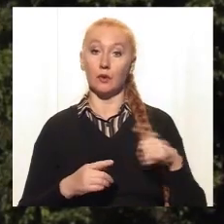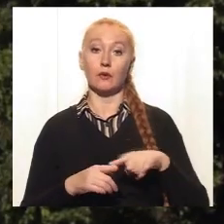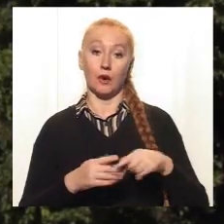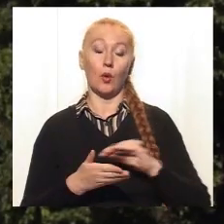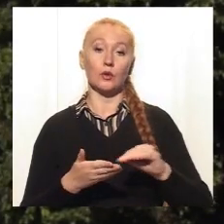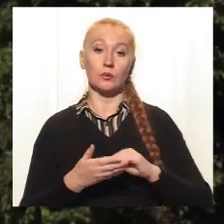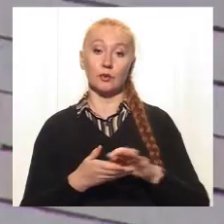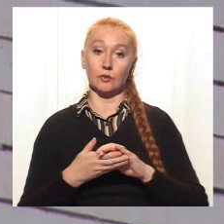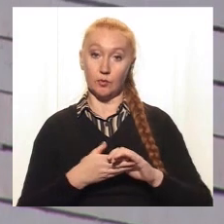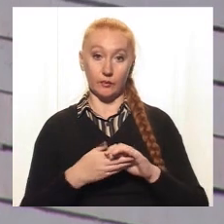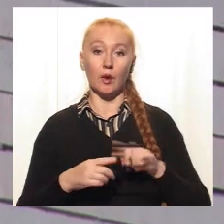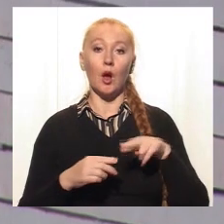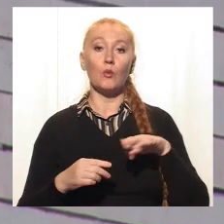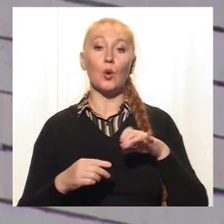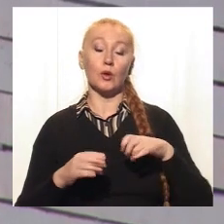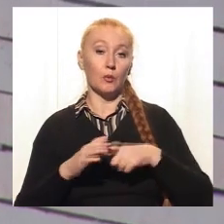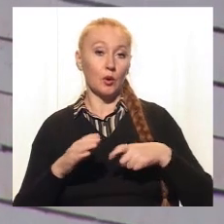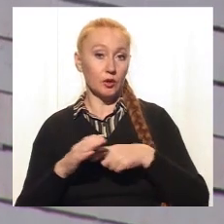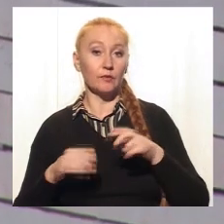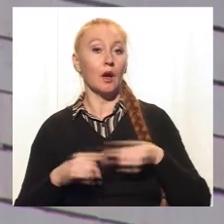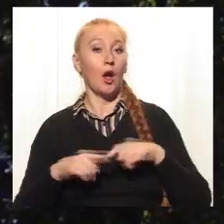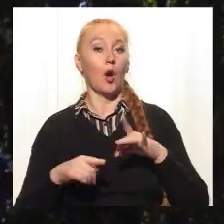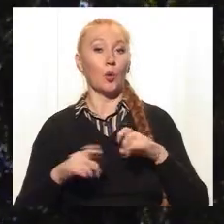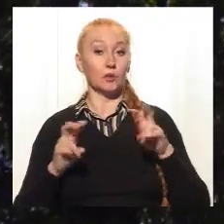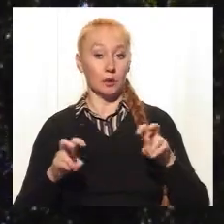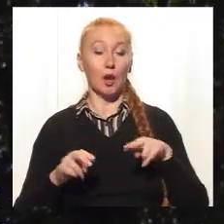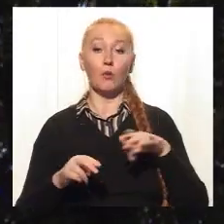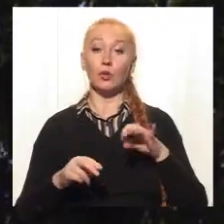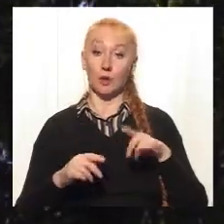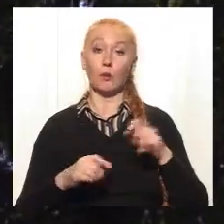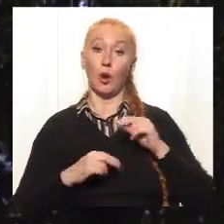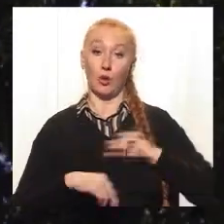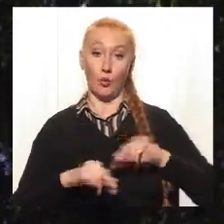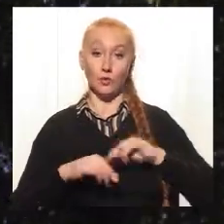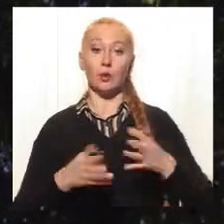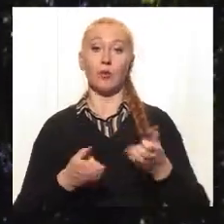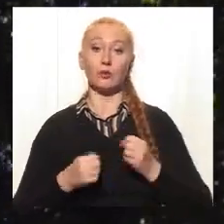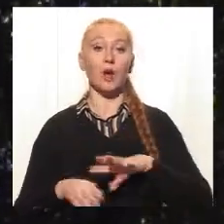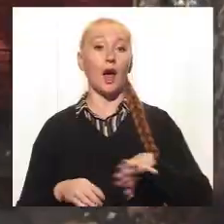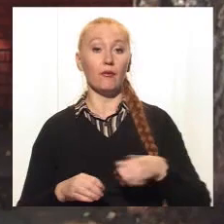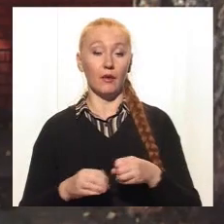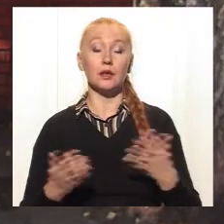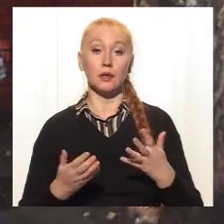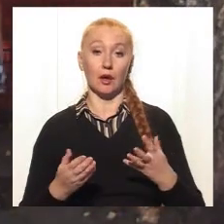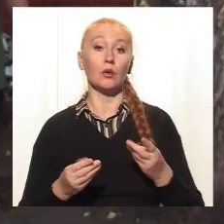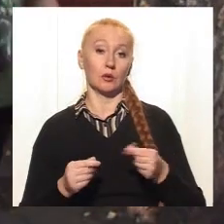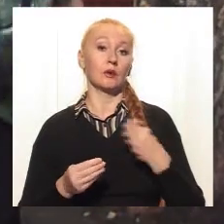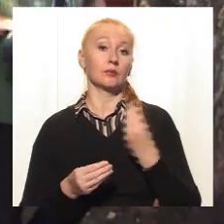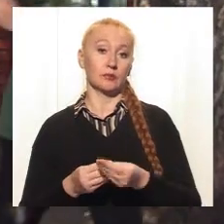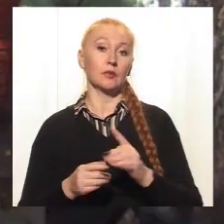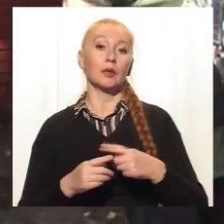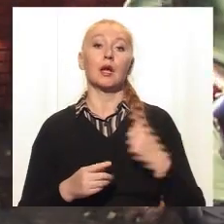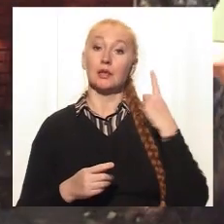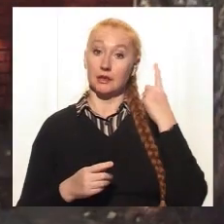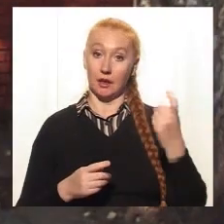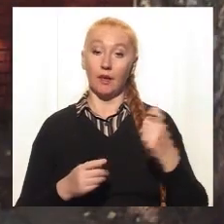Суспільного прохідник шахти Родіна Олександр Потапенко, робітники підприємства отримали аванс, який нарахували згідно заявленому